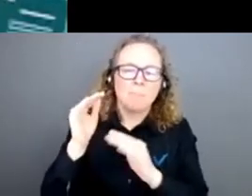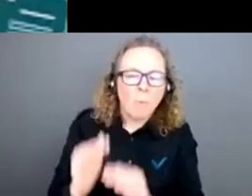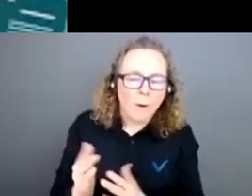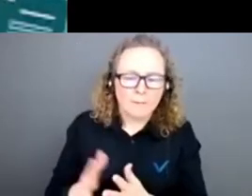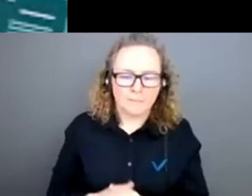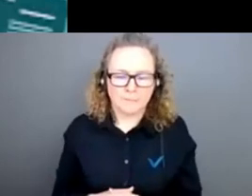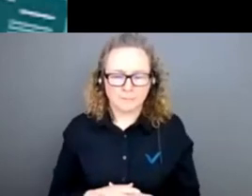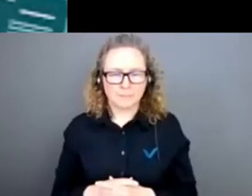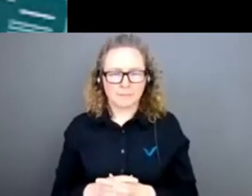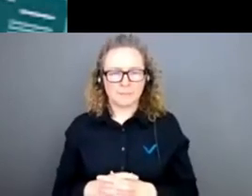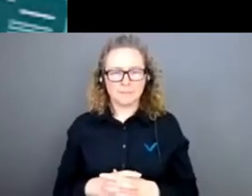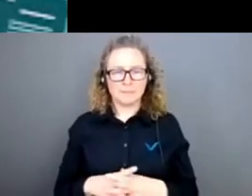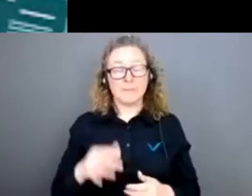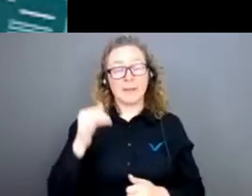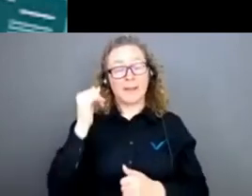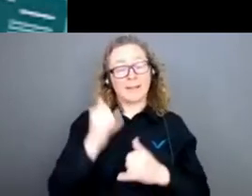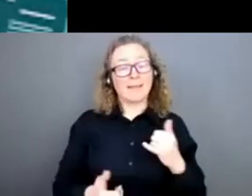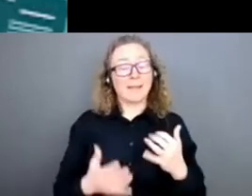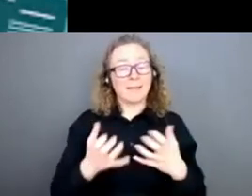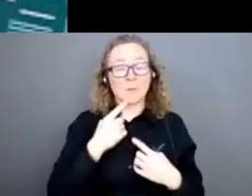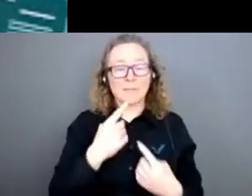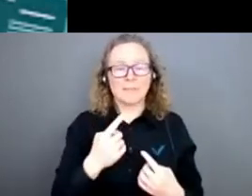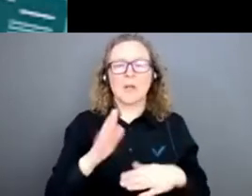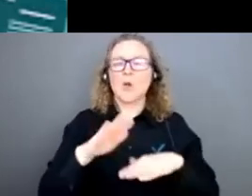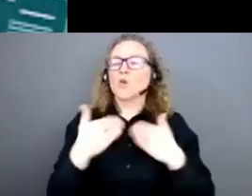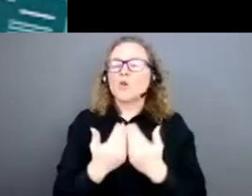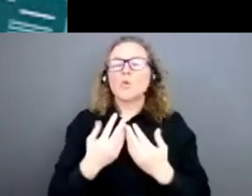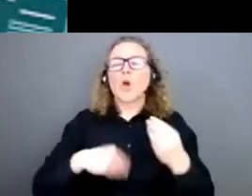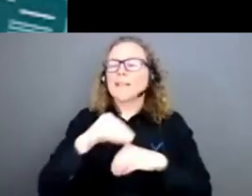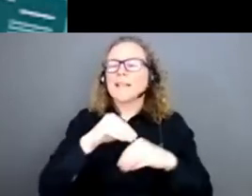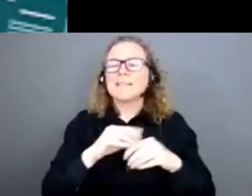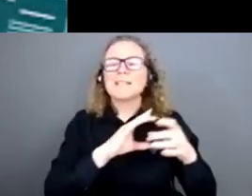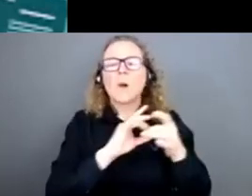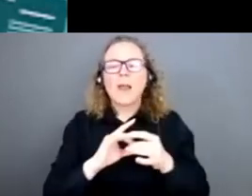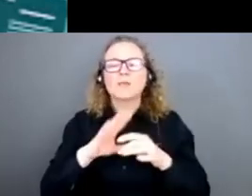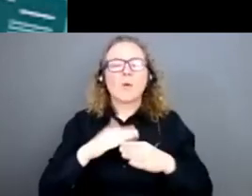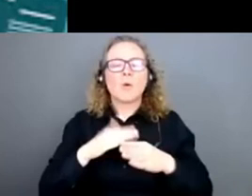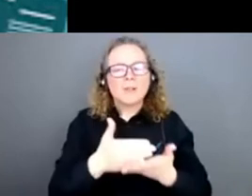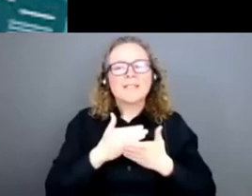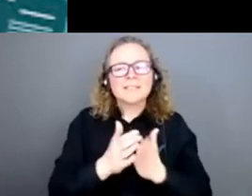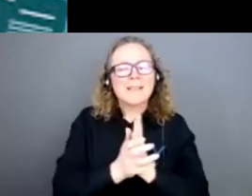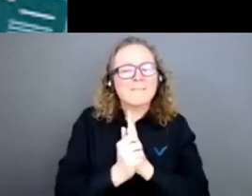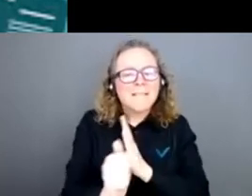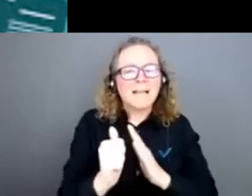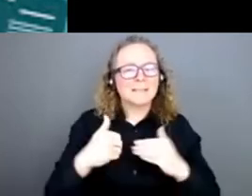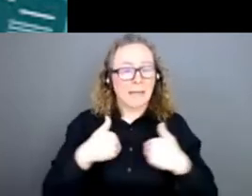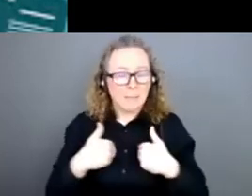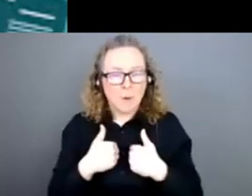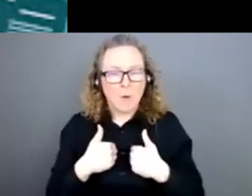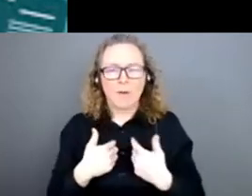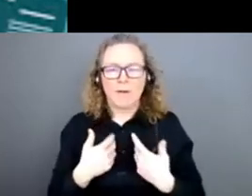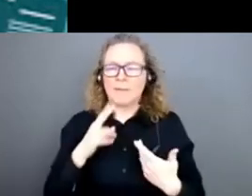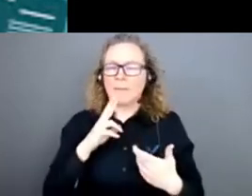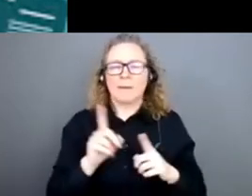toutes les organisations de l'altruisme efficace animalier sont des think tanks, c'est des bureaux d